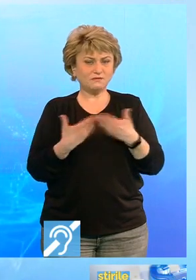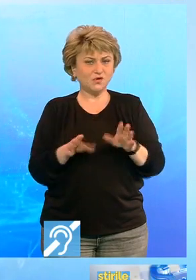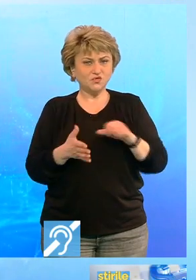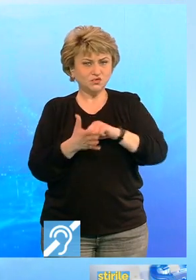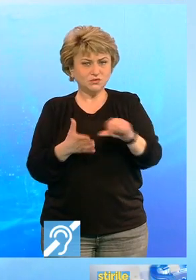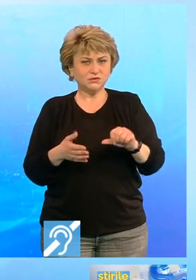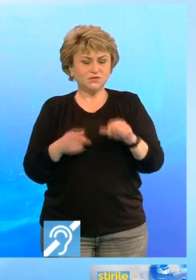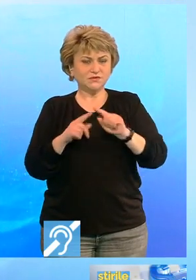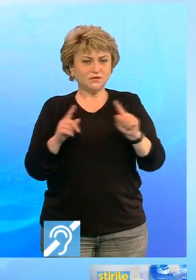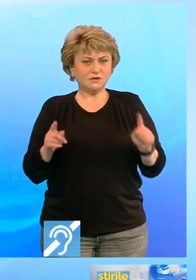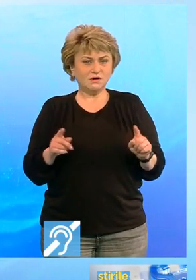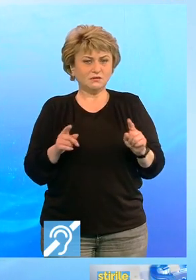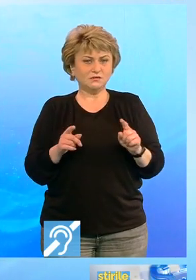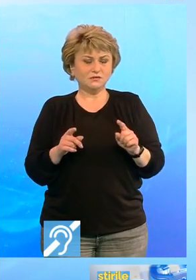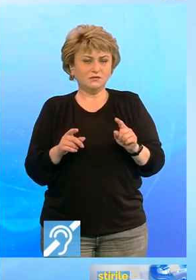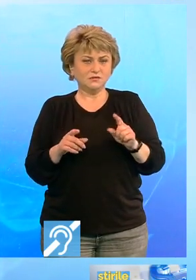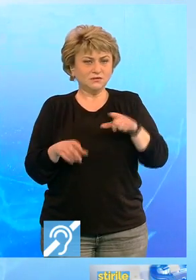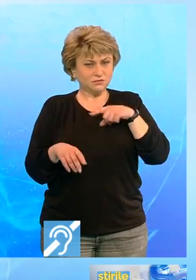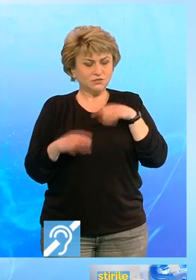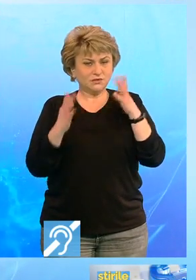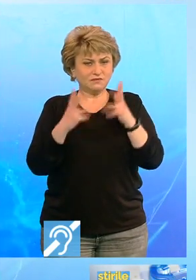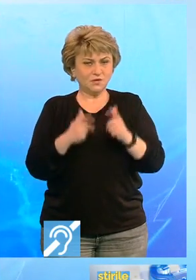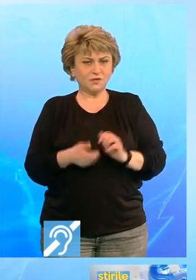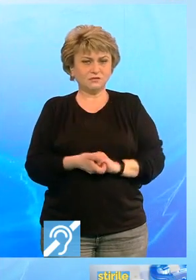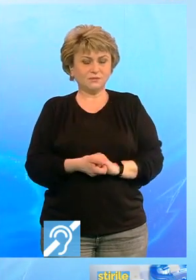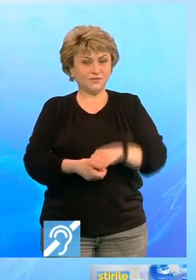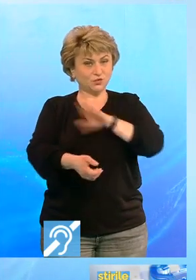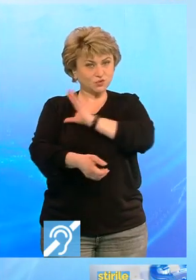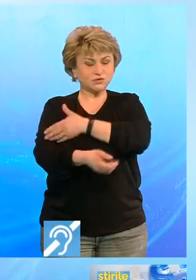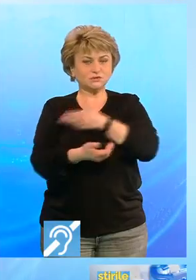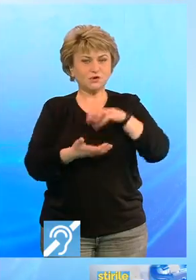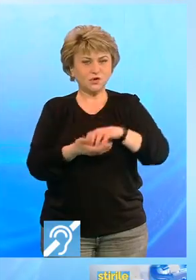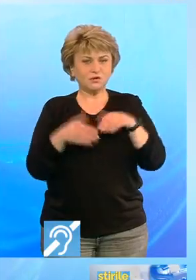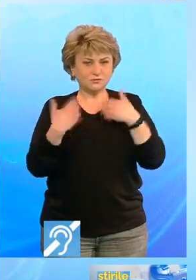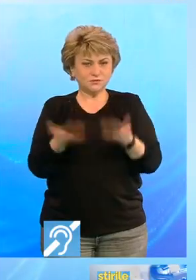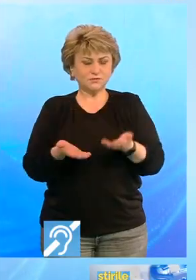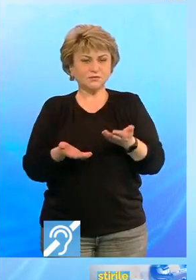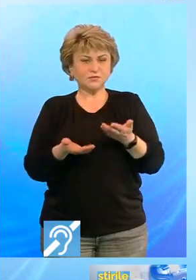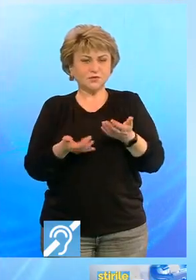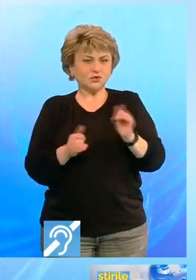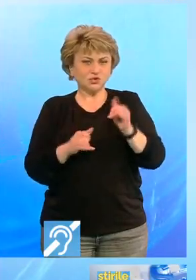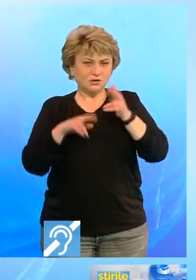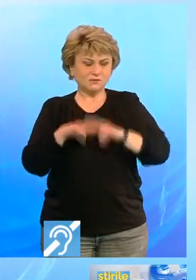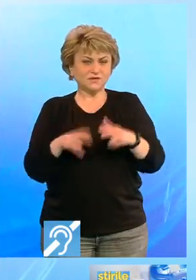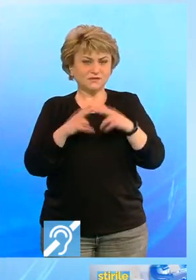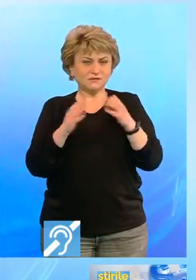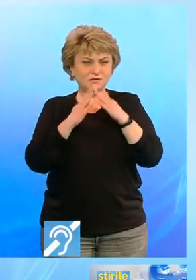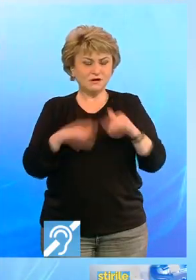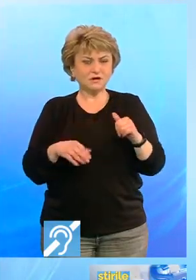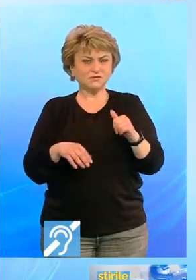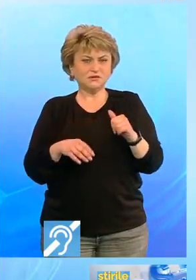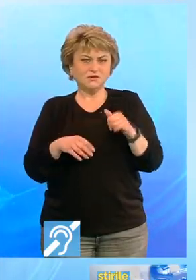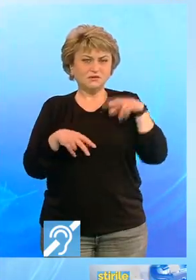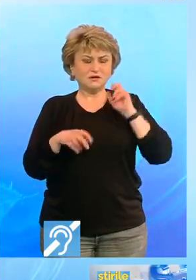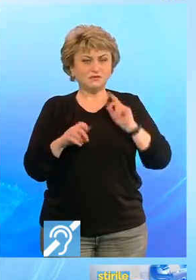evacuate, fiecare în parte sunt evaluate. Autoritățile locale le-au oferit celor care au rămas fără case în prag de